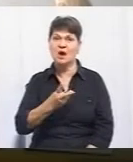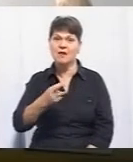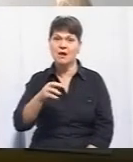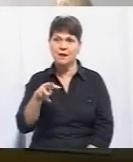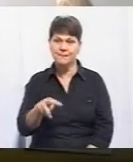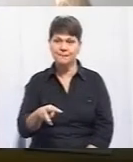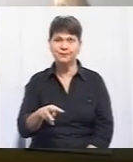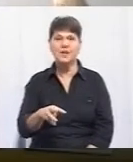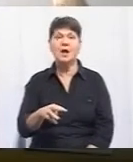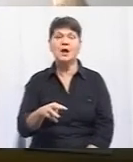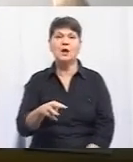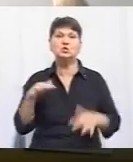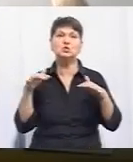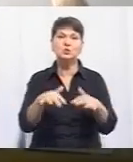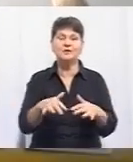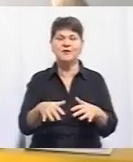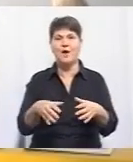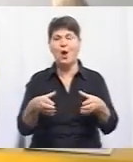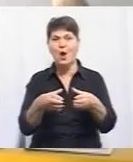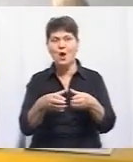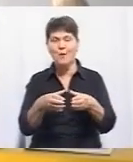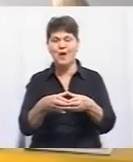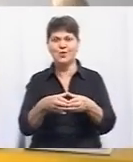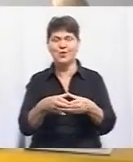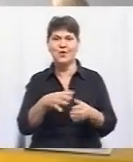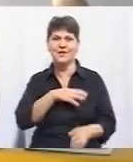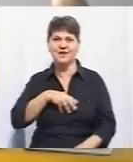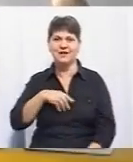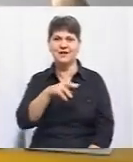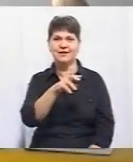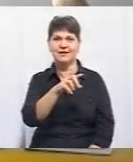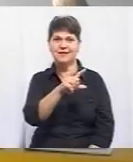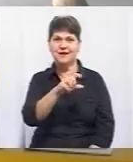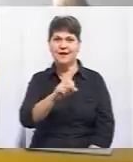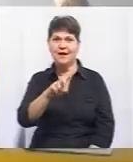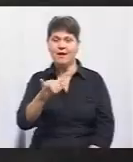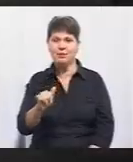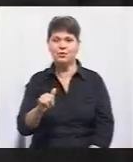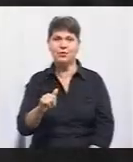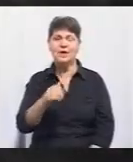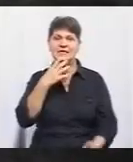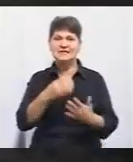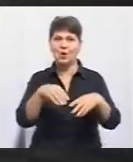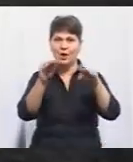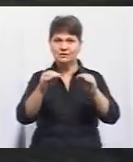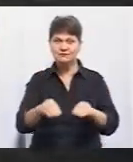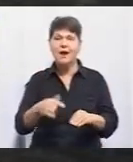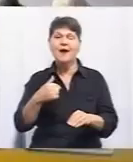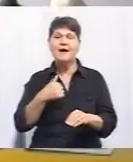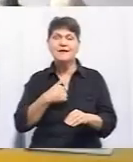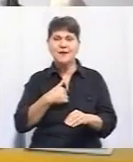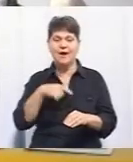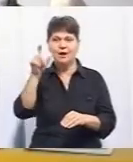штурмував команду ветеран хабу зі своїми резюме. Я людина, яка зустрічає